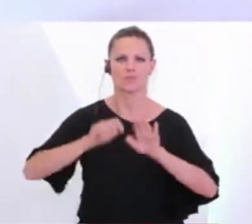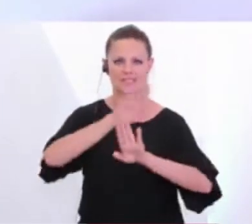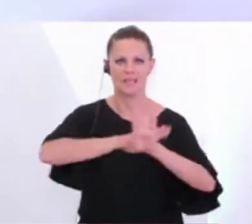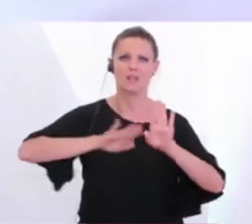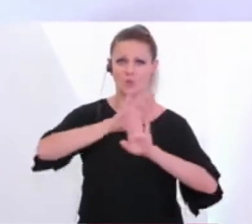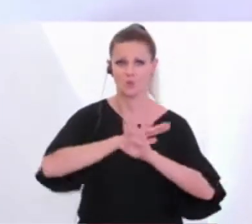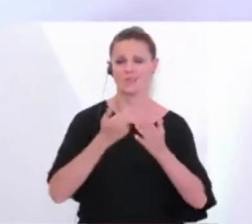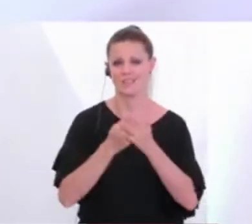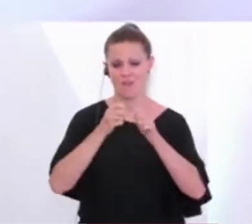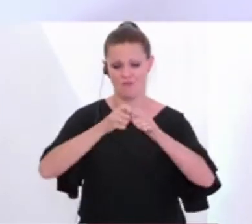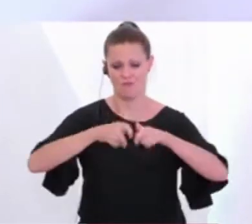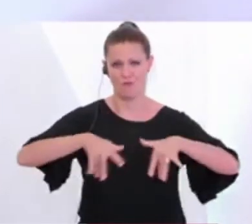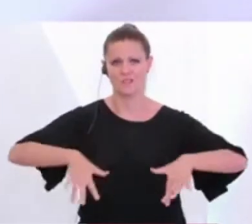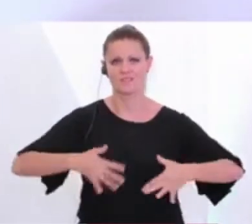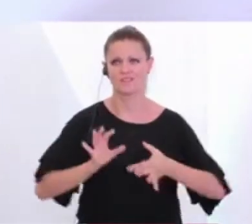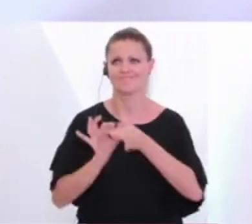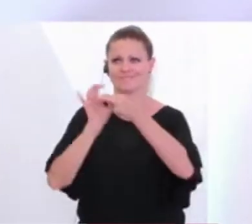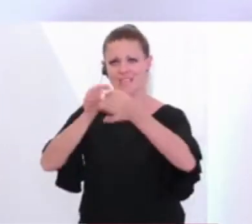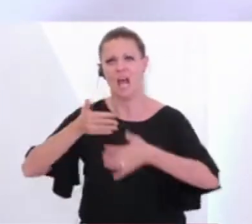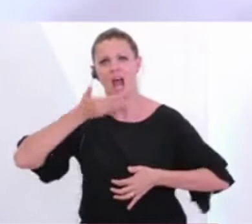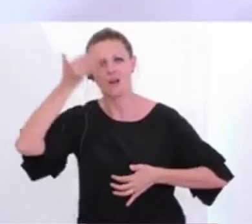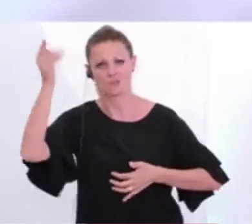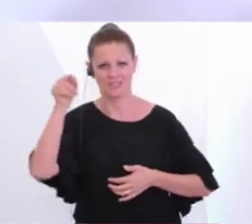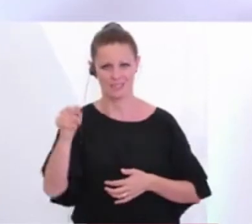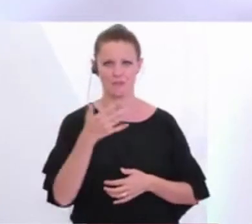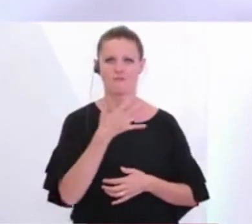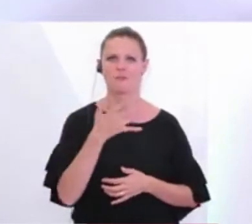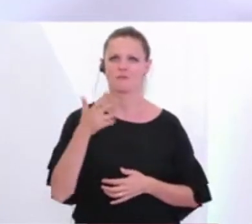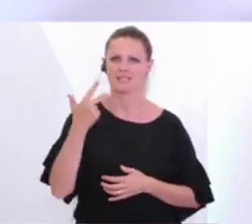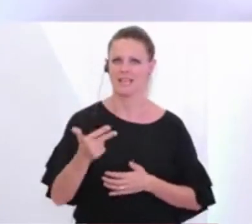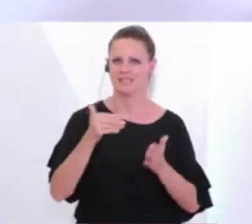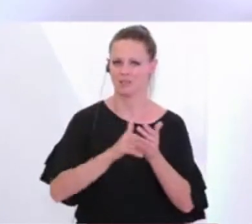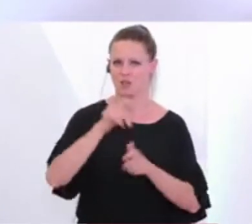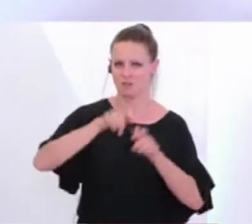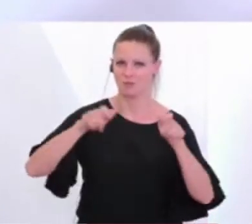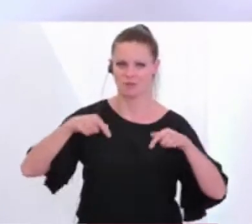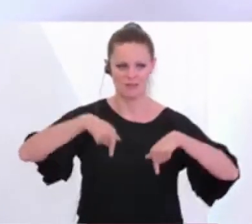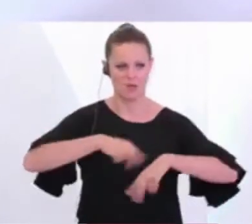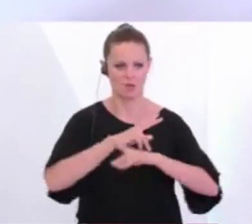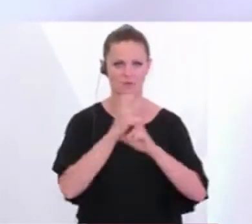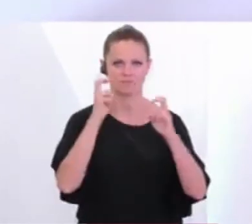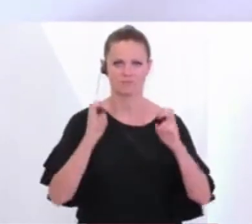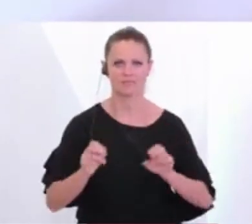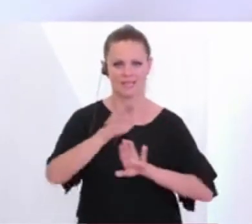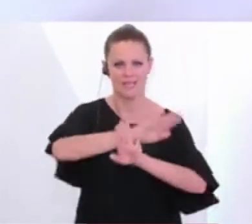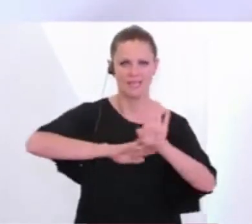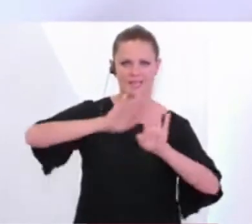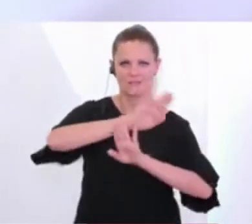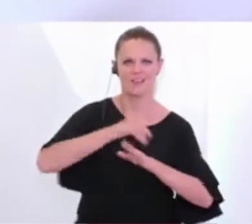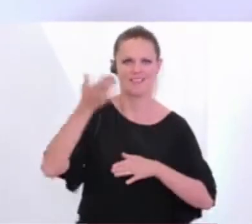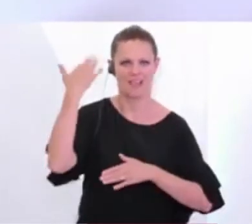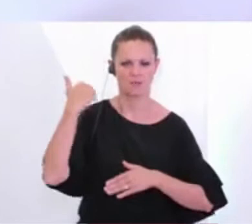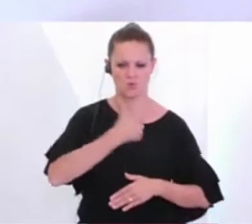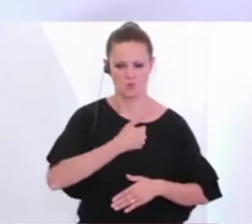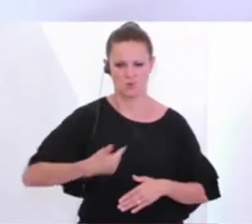Ausland. Und hiervon haben mehr als 530.000 Menschen, die in Österreich leben, einen Background aus dem ehemaligen